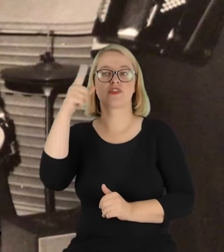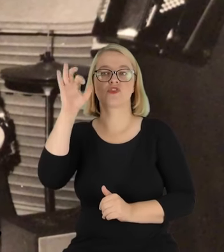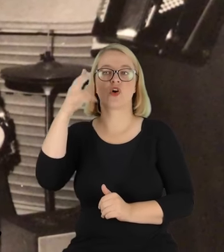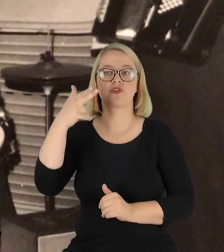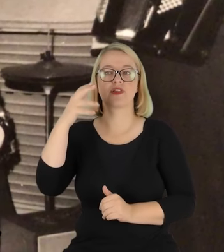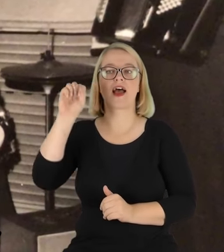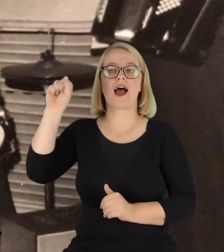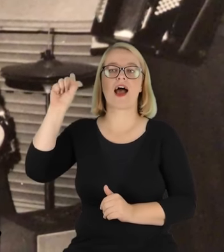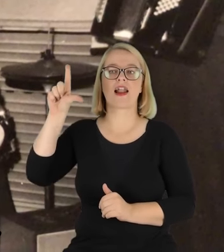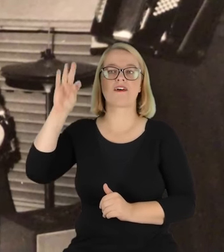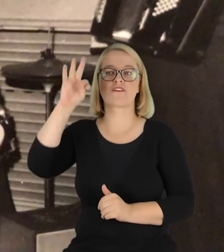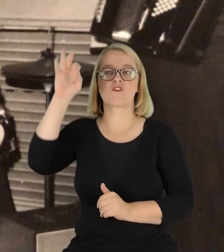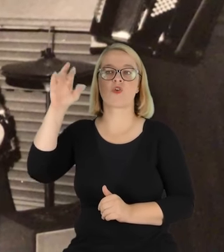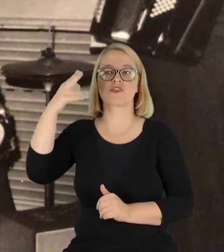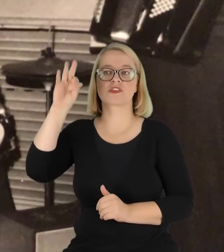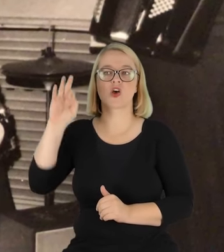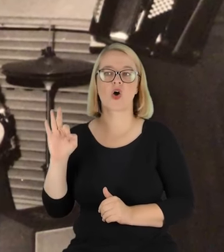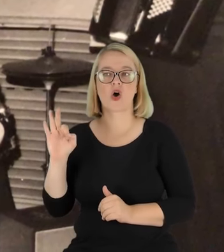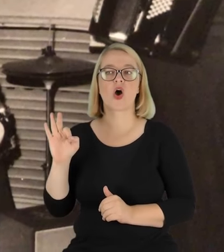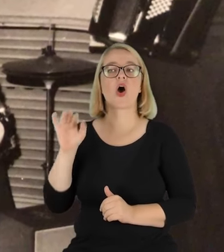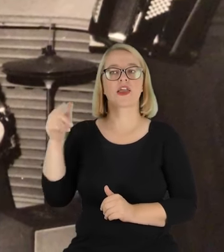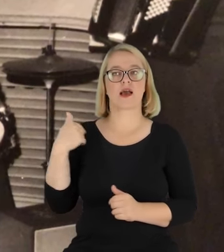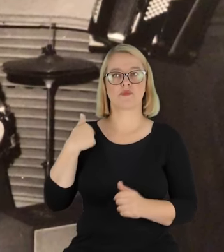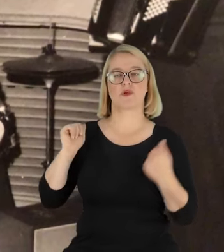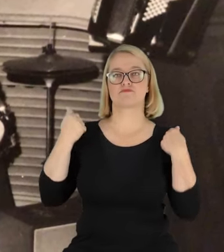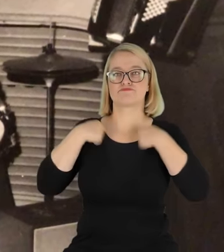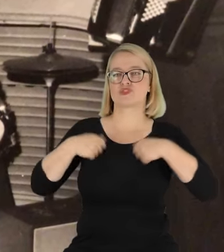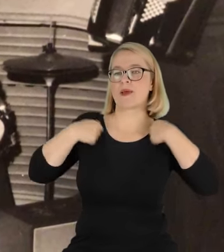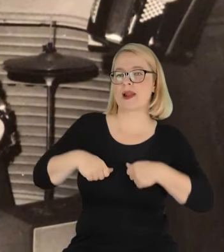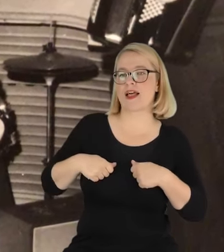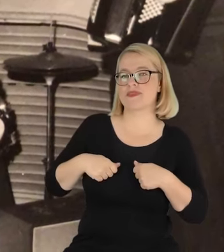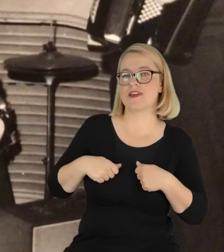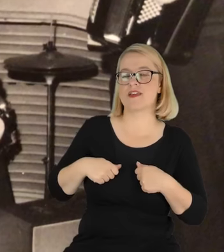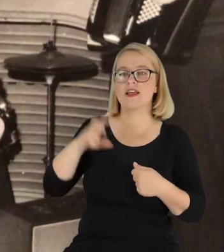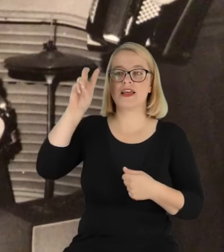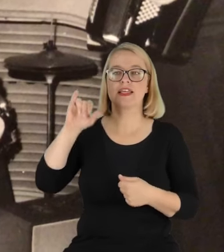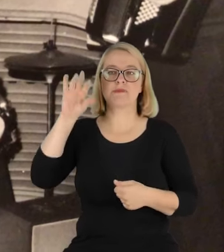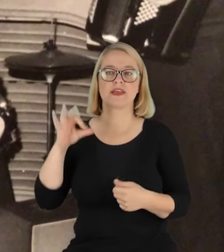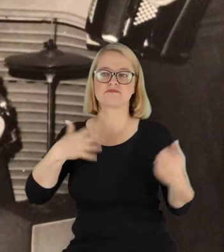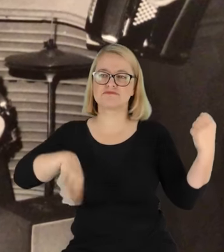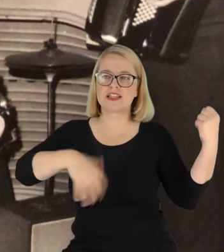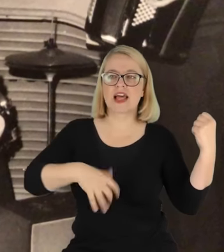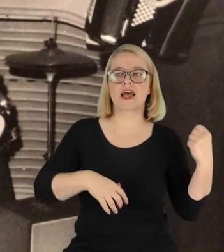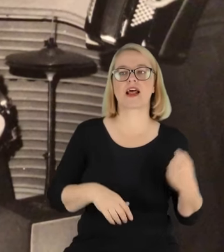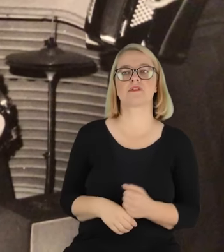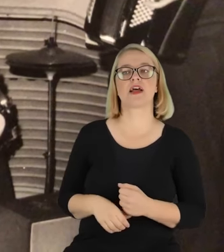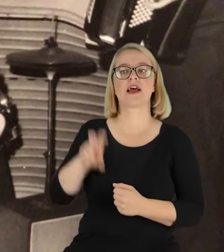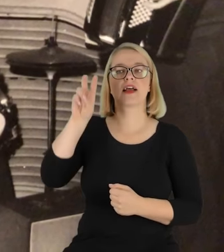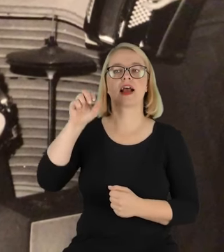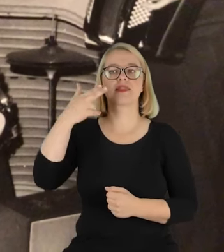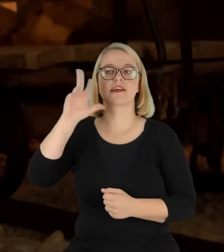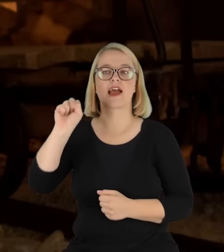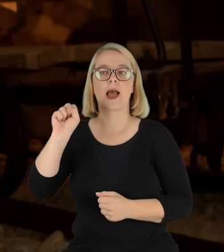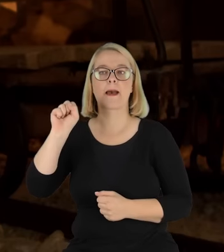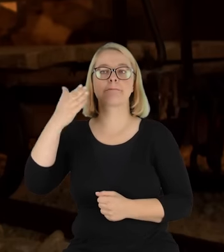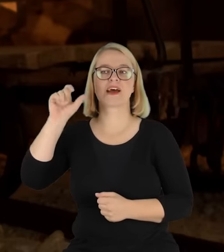nazwę Don Alfonso. Ja byłem przebrany za hipisa, dałem na gitarze. A Hanka Marcinia,